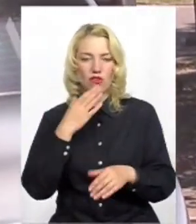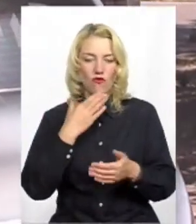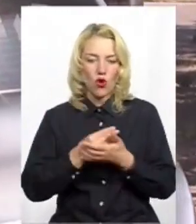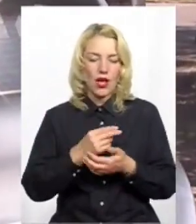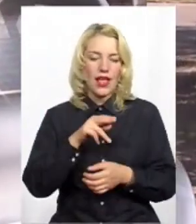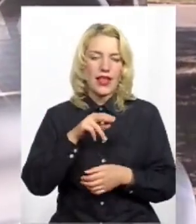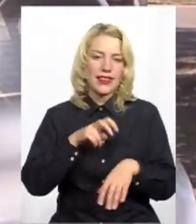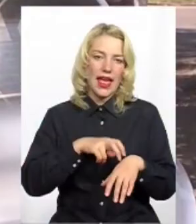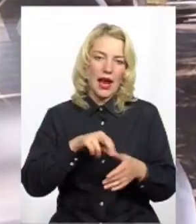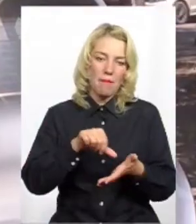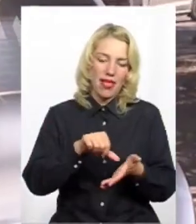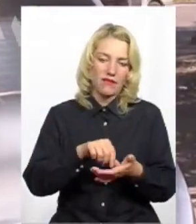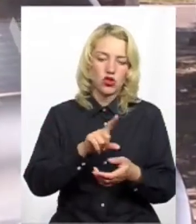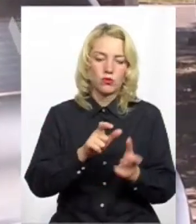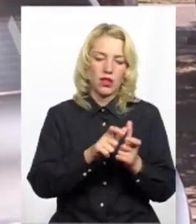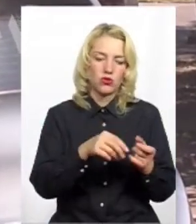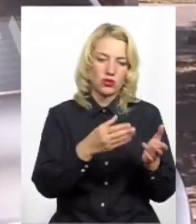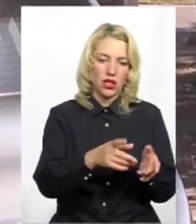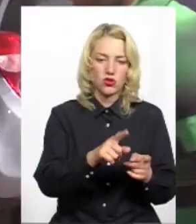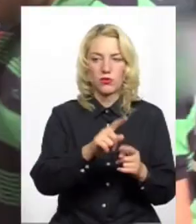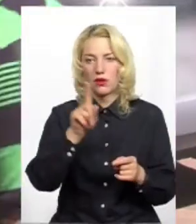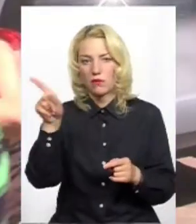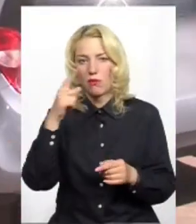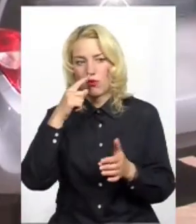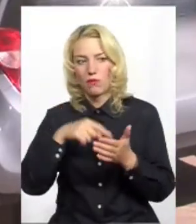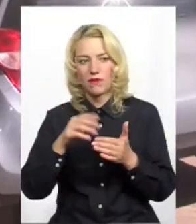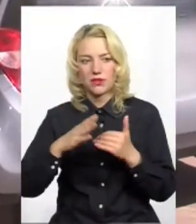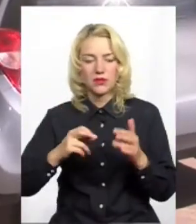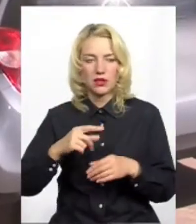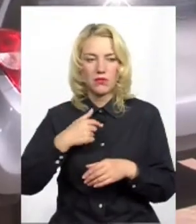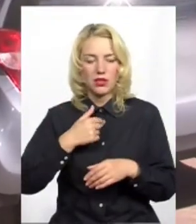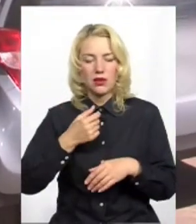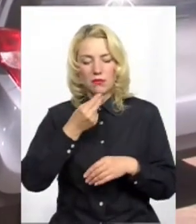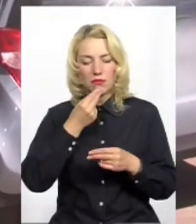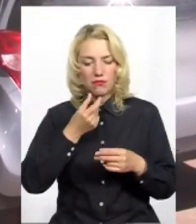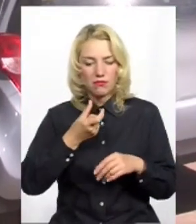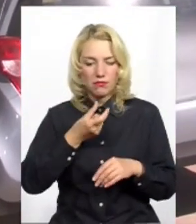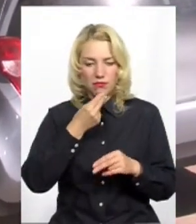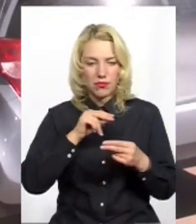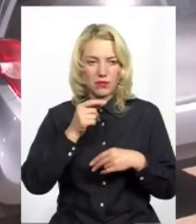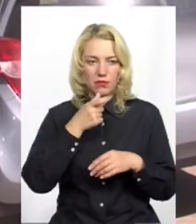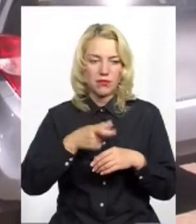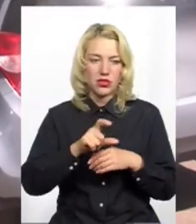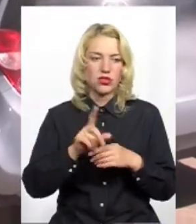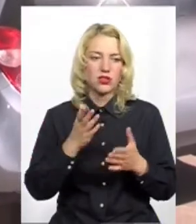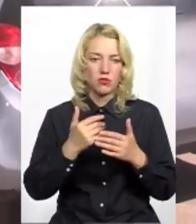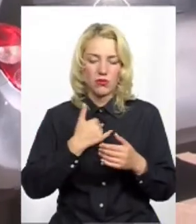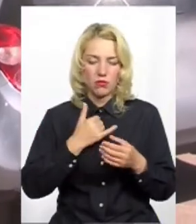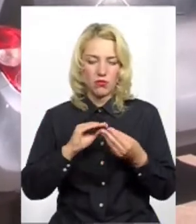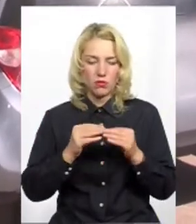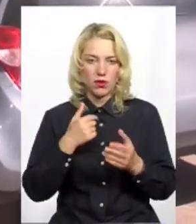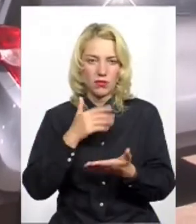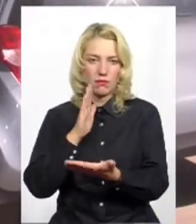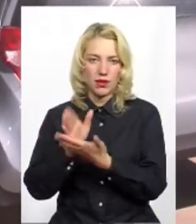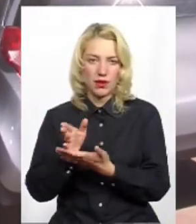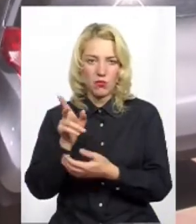щоб вона тобі дала талончик, щоб ти потрапила до спеціаліста. В мене більше устраює так, якщо в мене є проблема, щоб я зразу могла